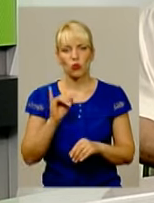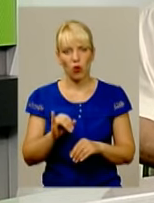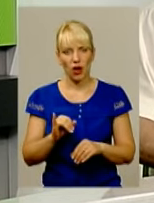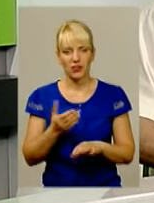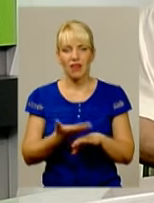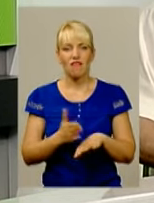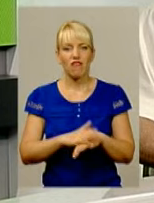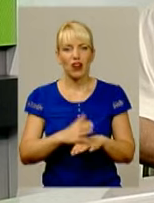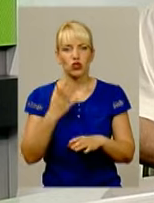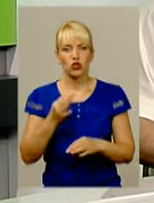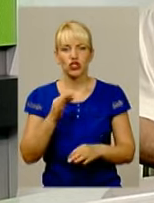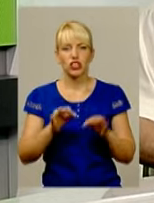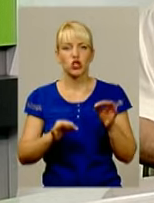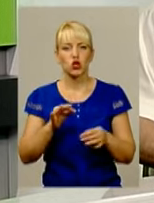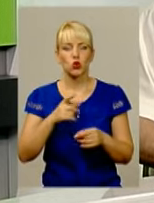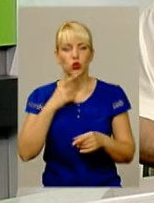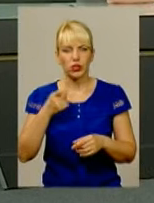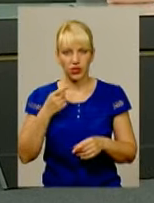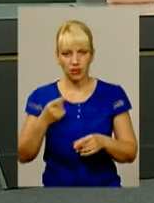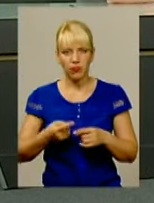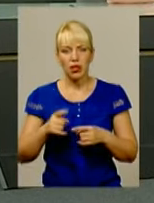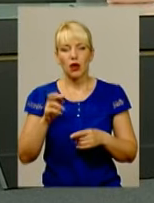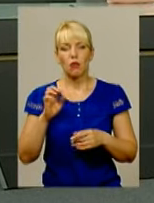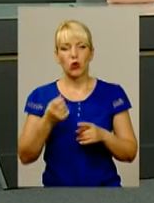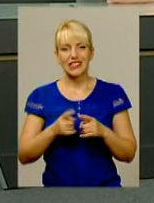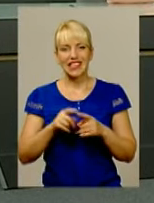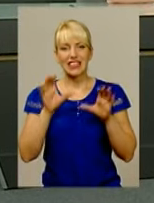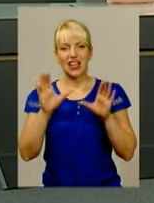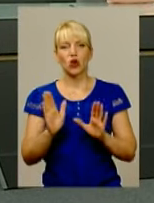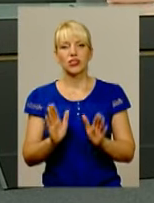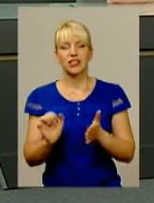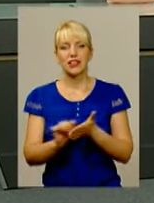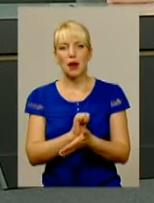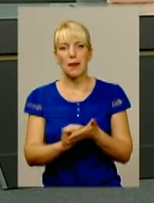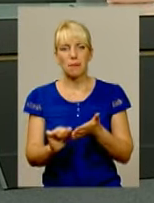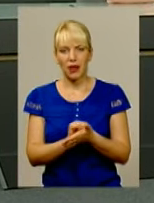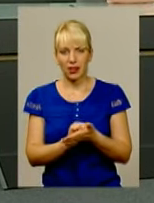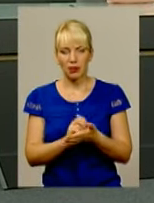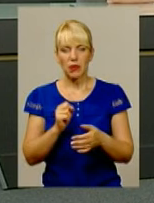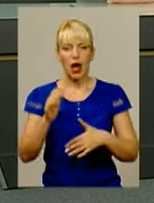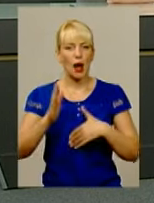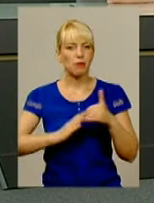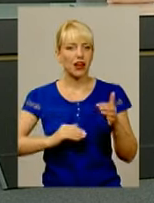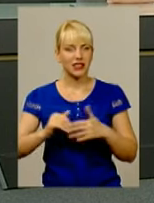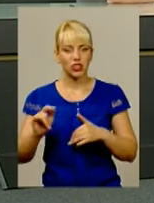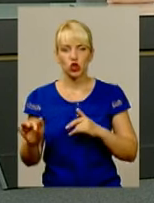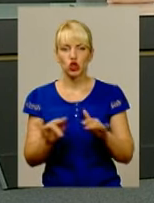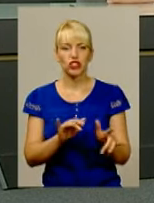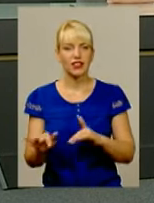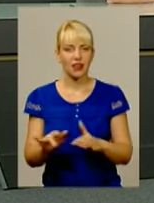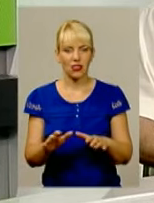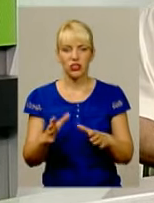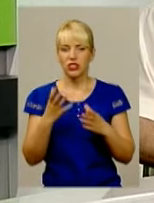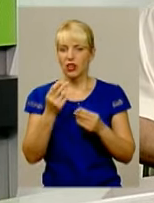ми знайомі з ним тільки на папері. В практичній діяльності фактично ми і практично не